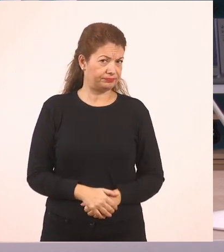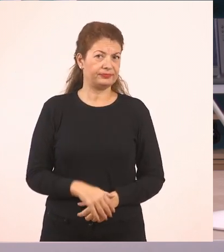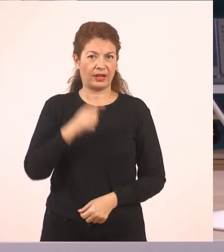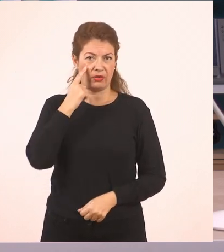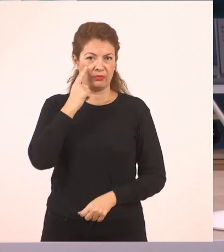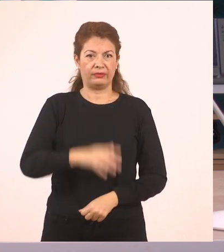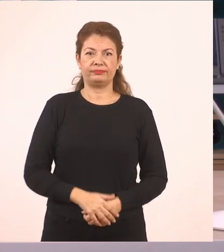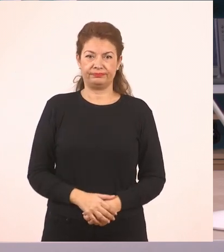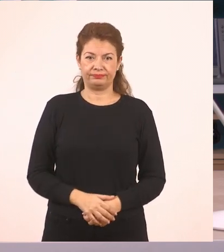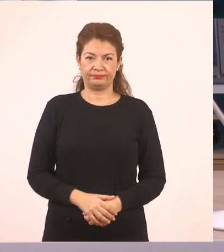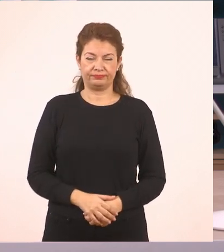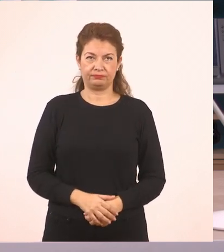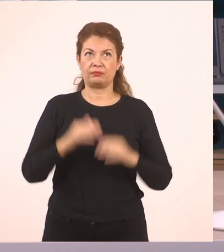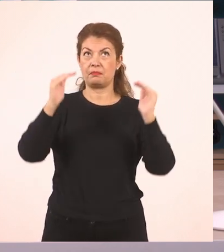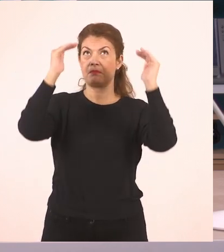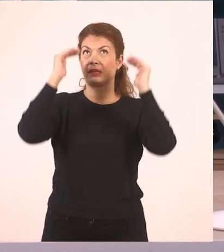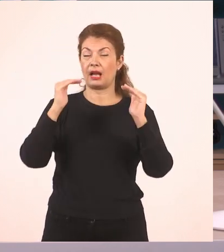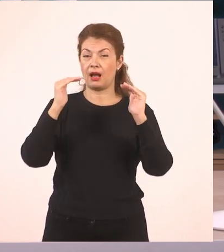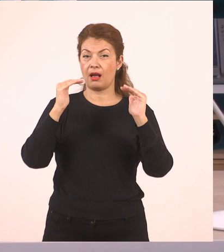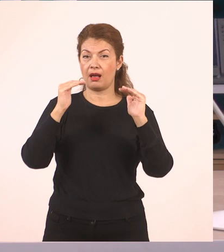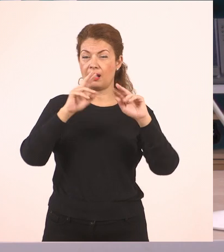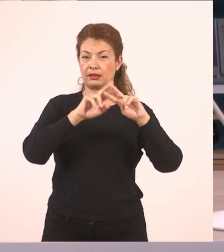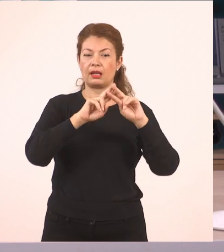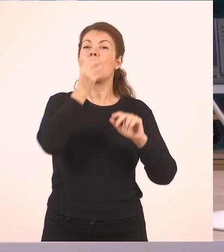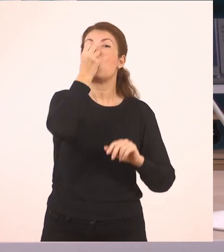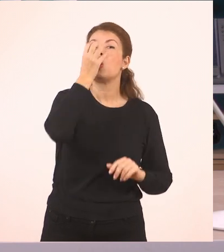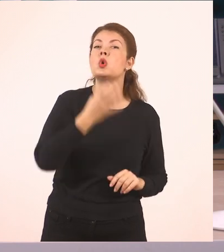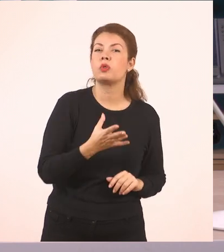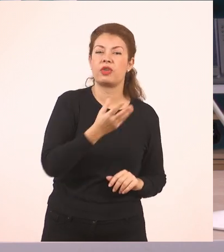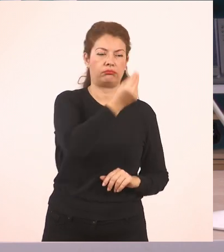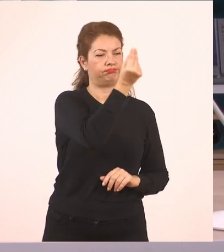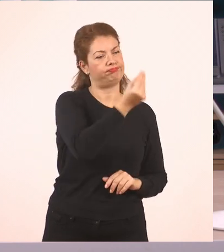Στη συνέχεια θα κάνω λουλουδάκια.